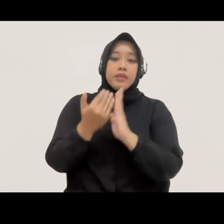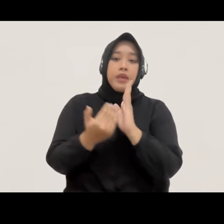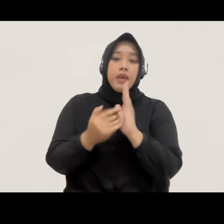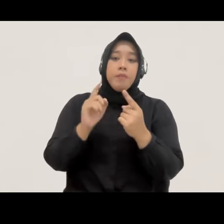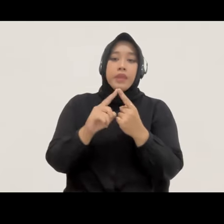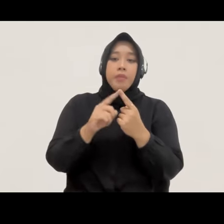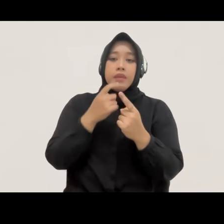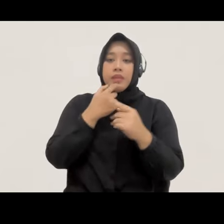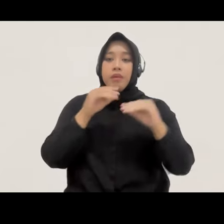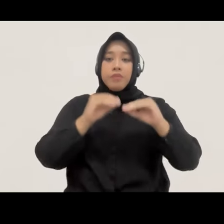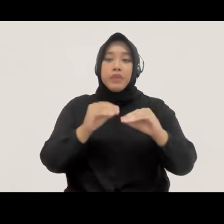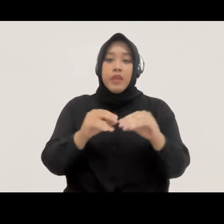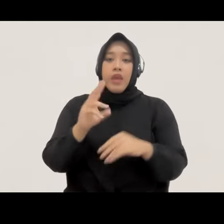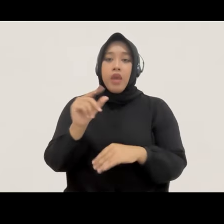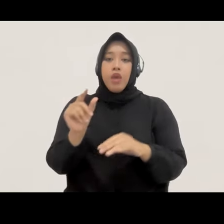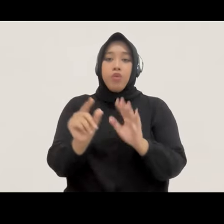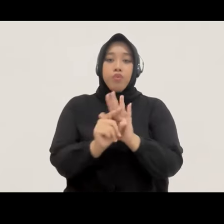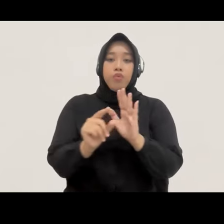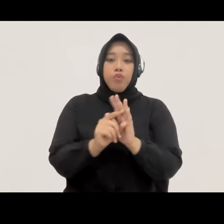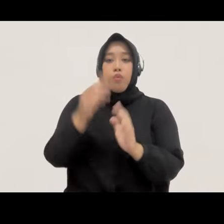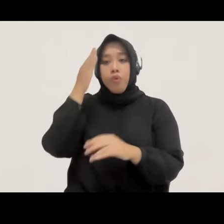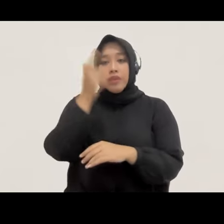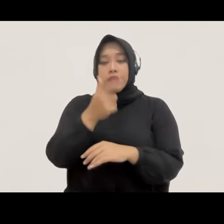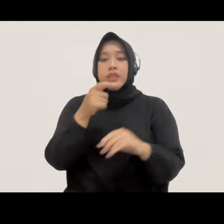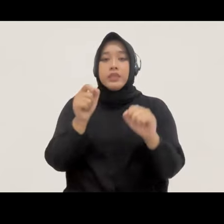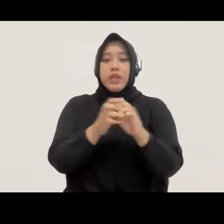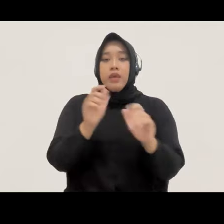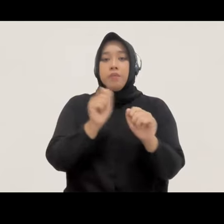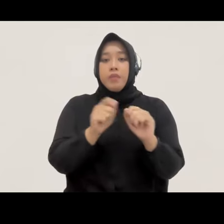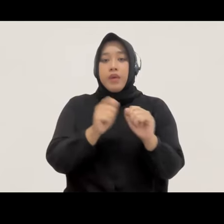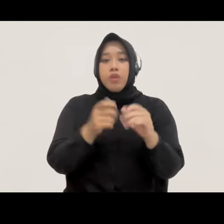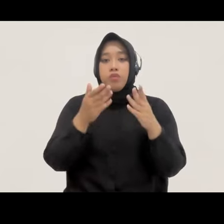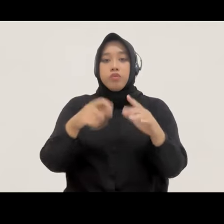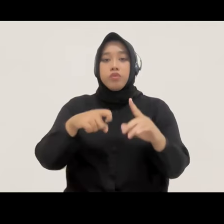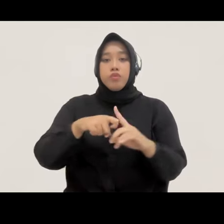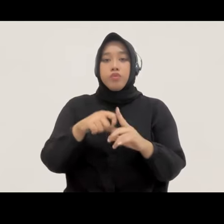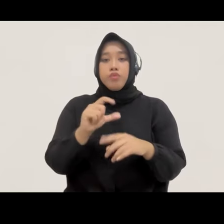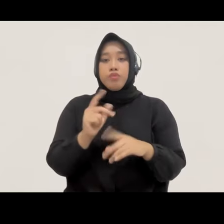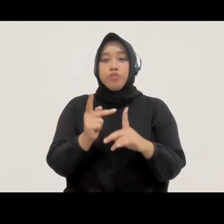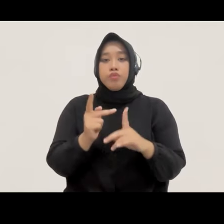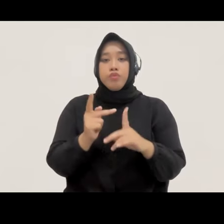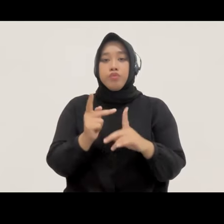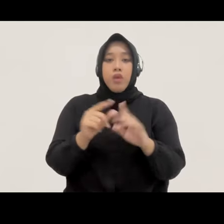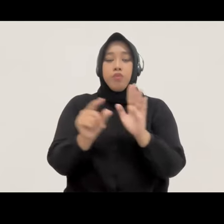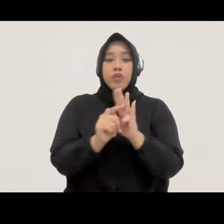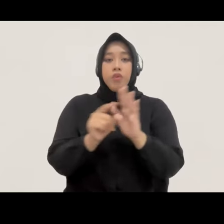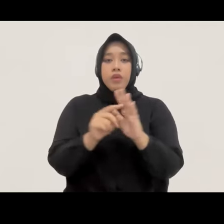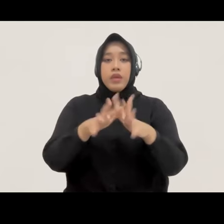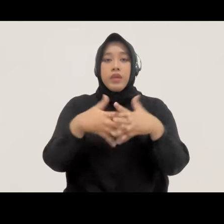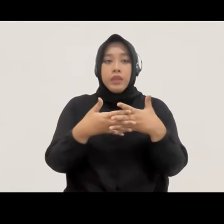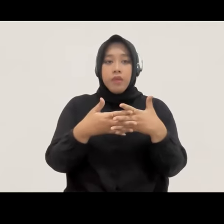penyidikan dalam RUU Polri dan juga rekomendasi perbaikannya untuk RKUHAP, atau rancangan kita Pundang-Undang Hukum Acara Pidana.